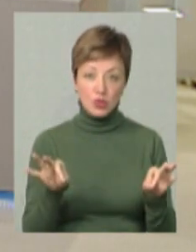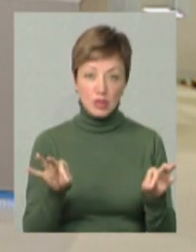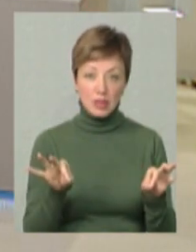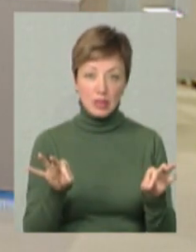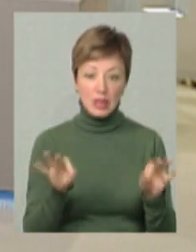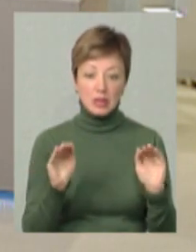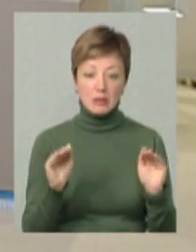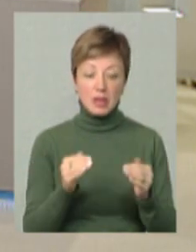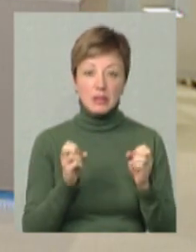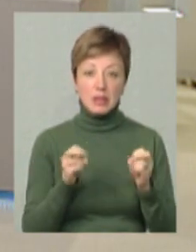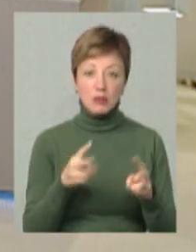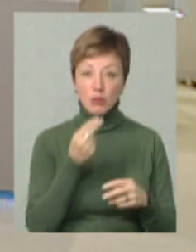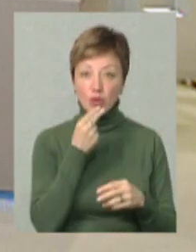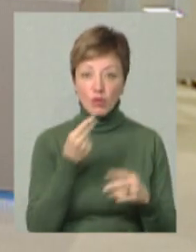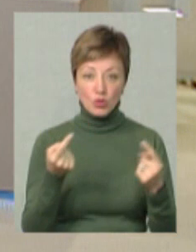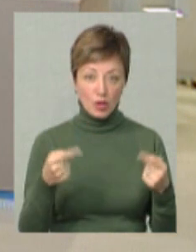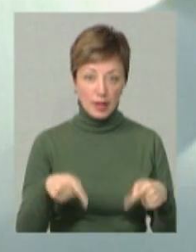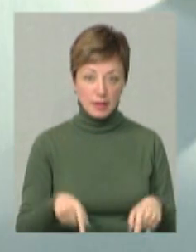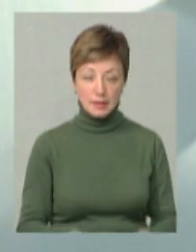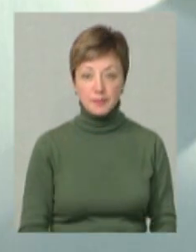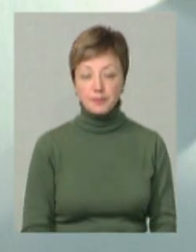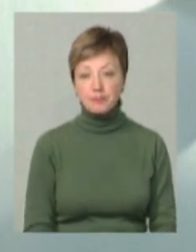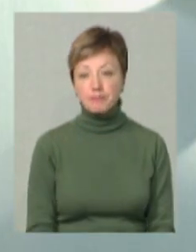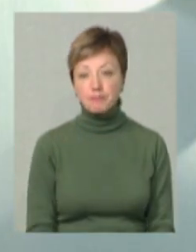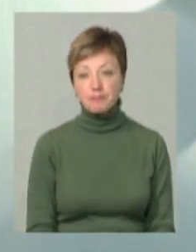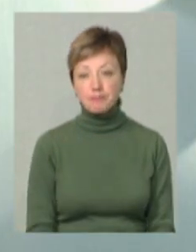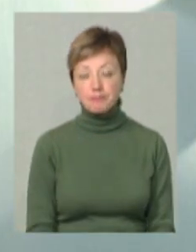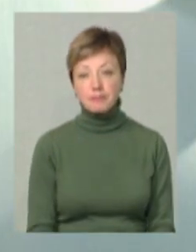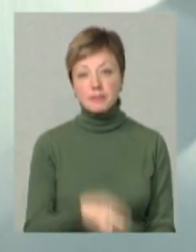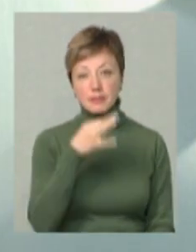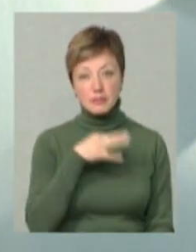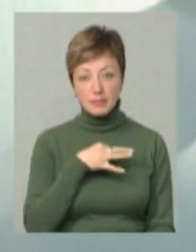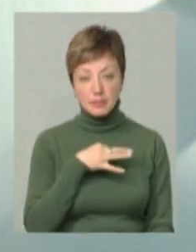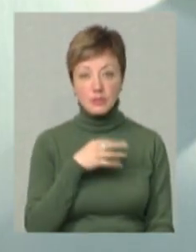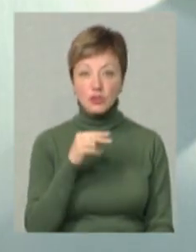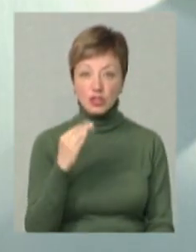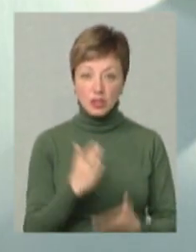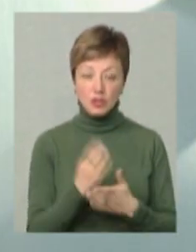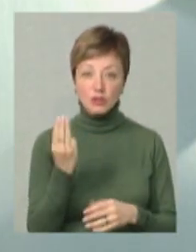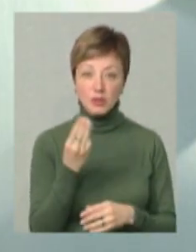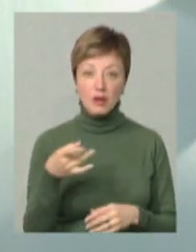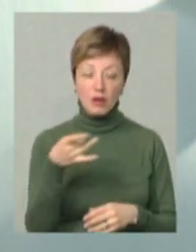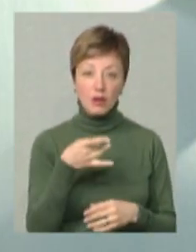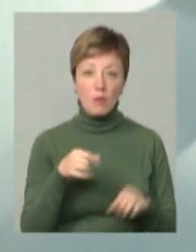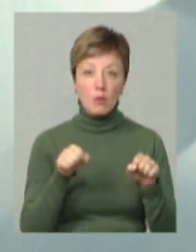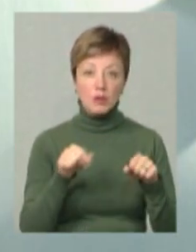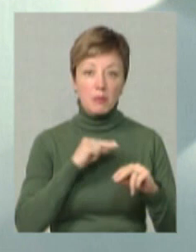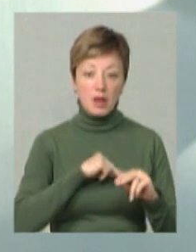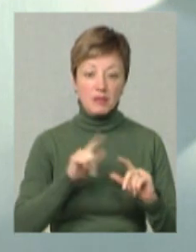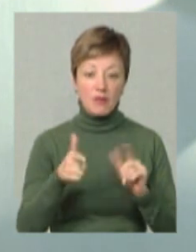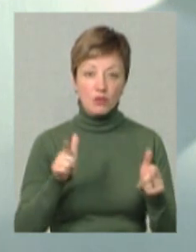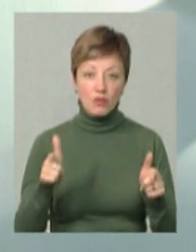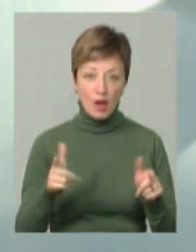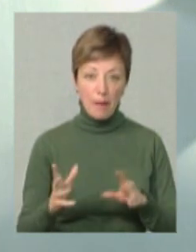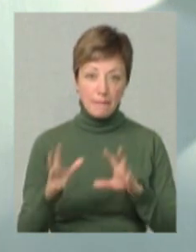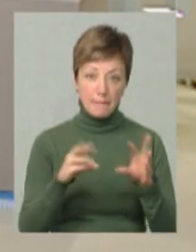зменшити ризики продовольчої кризи. Скажіть, пане Анатолію, чи є на шпитівщині можливості для працевлаштування